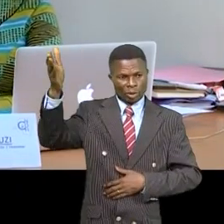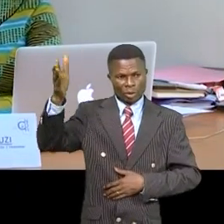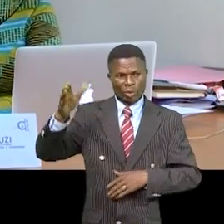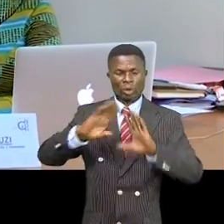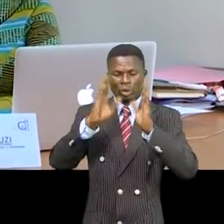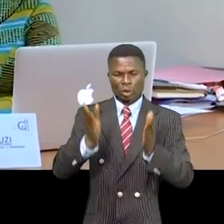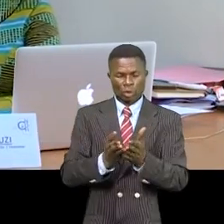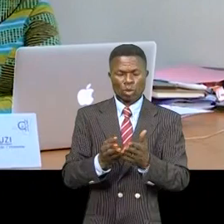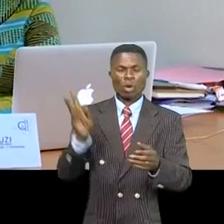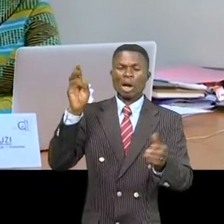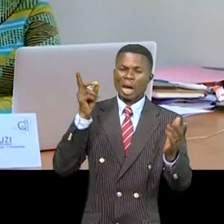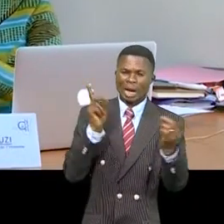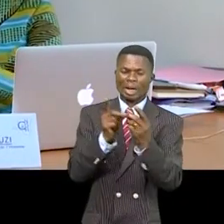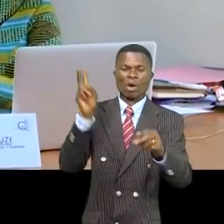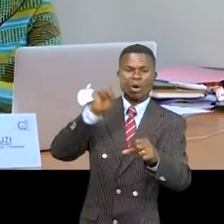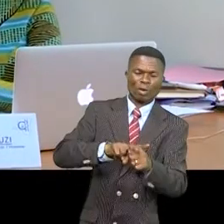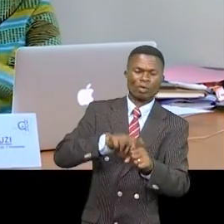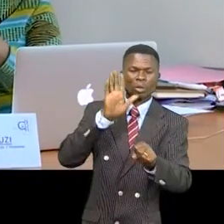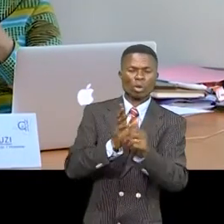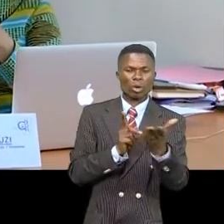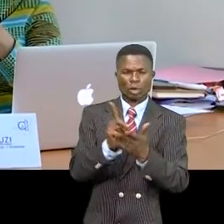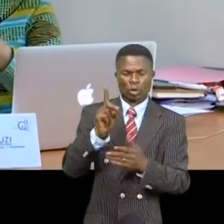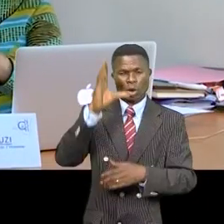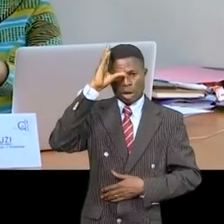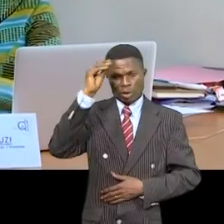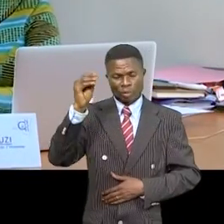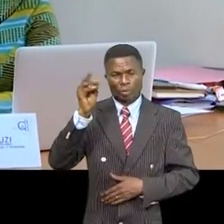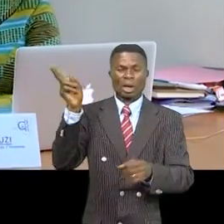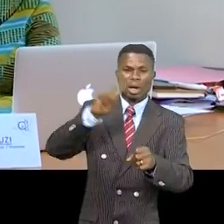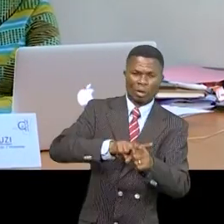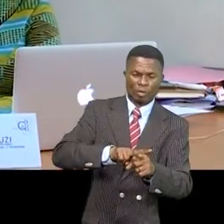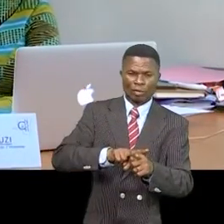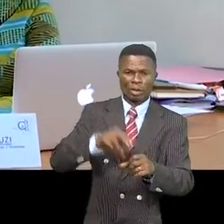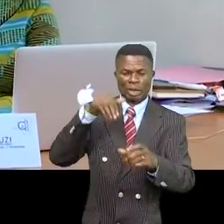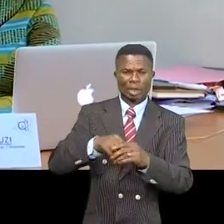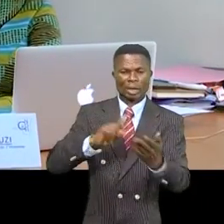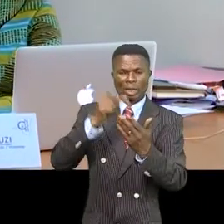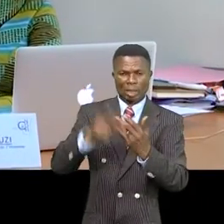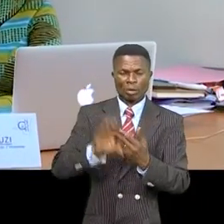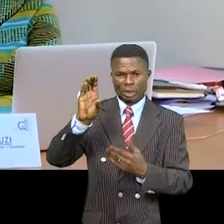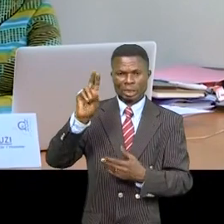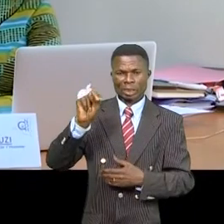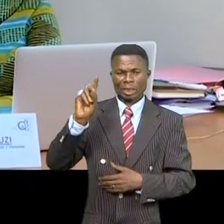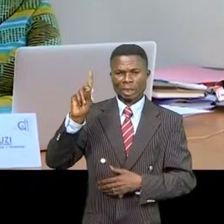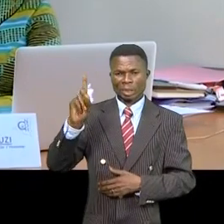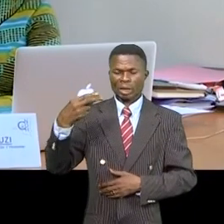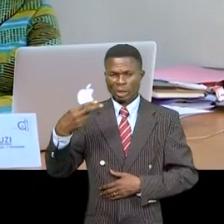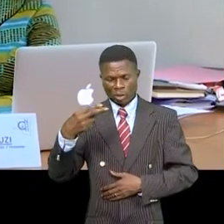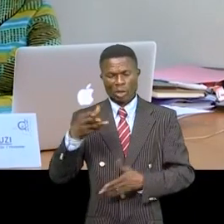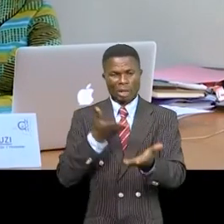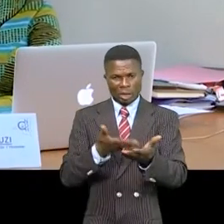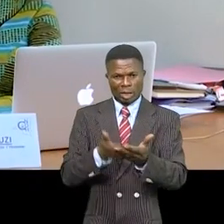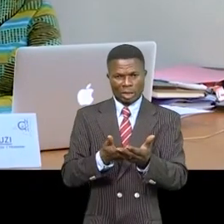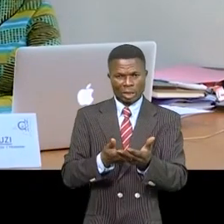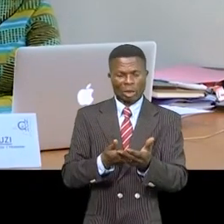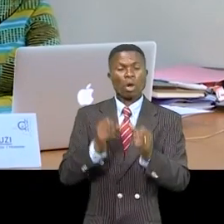sont victimes des violations des droits de l'homme. Les violations qui entrent dans les attributions de la CNDH, ce sont celles qui sont commises par ceux